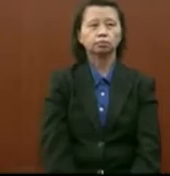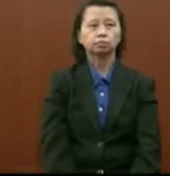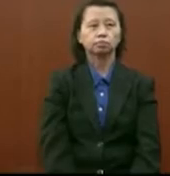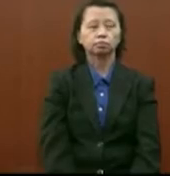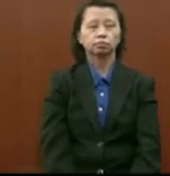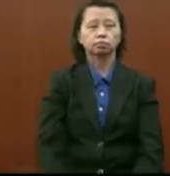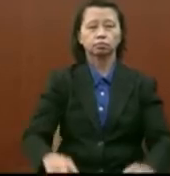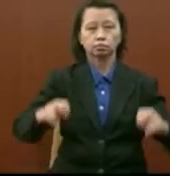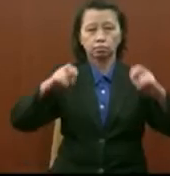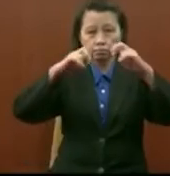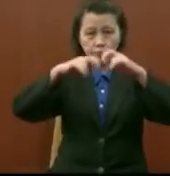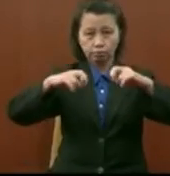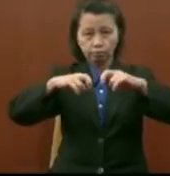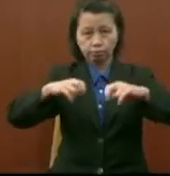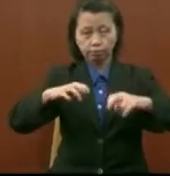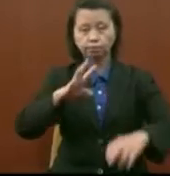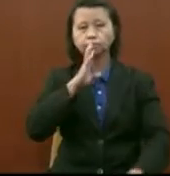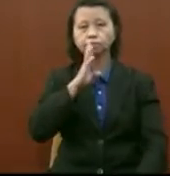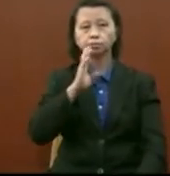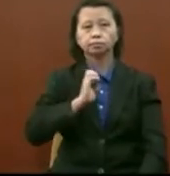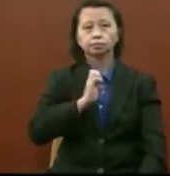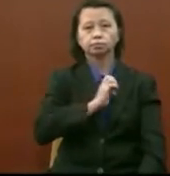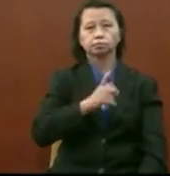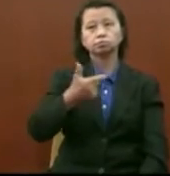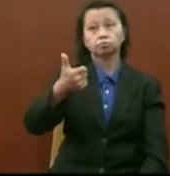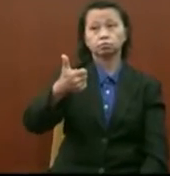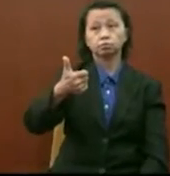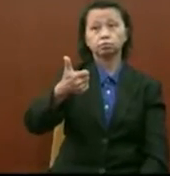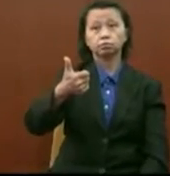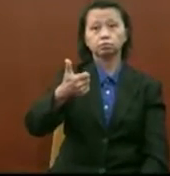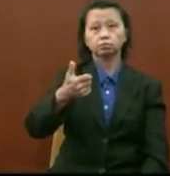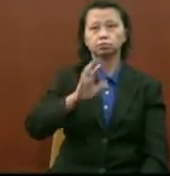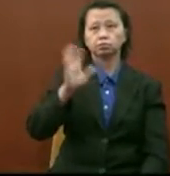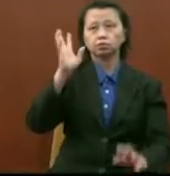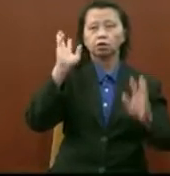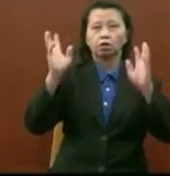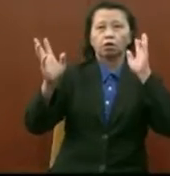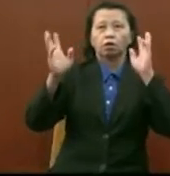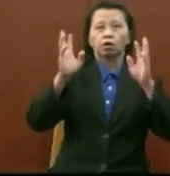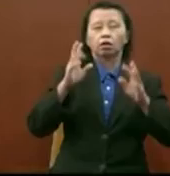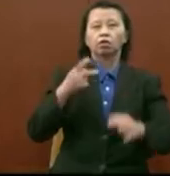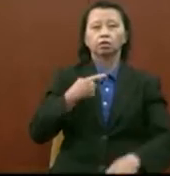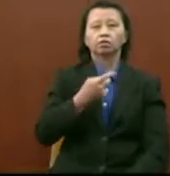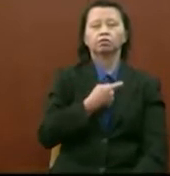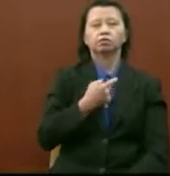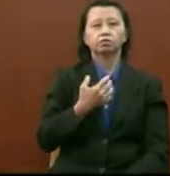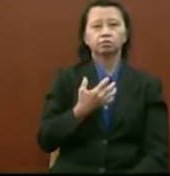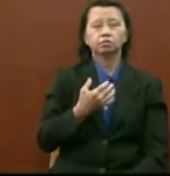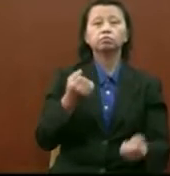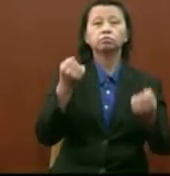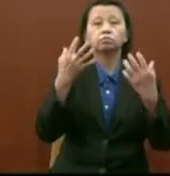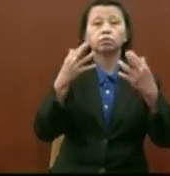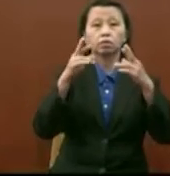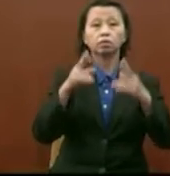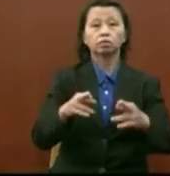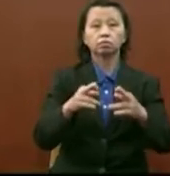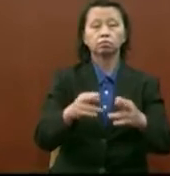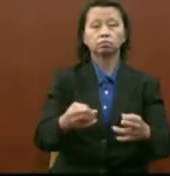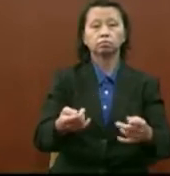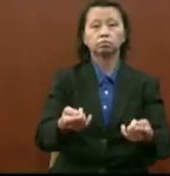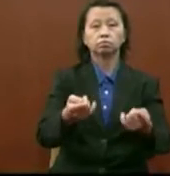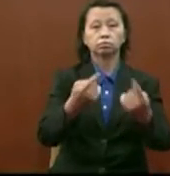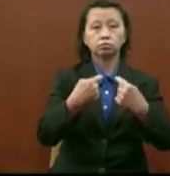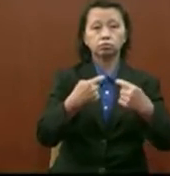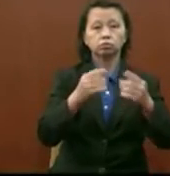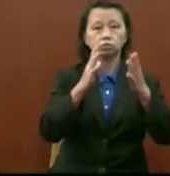kajian yang disebutkan oleh Sko sangat menarik dan mengusarkan kita berapa ramai responden yang diambil